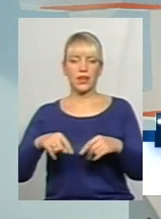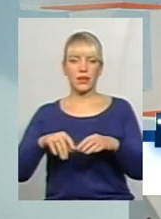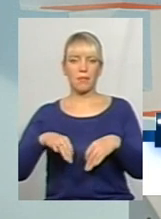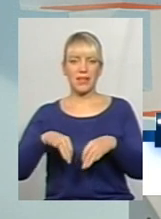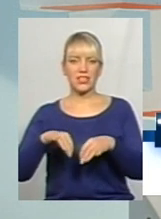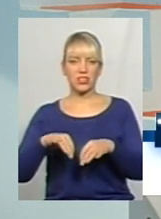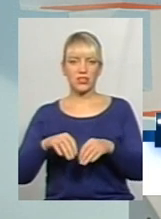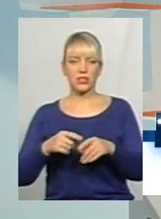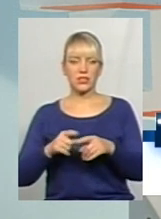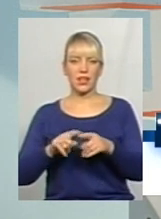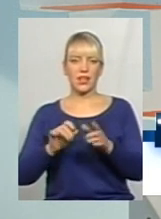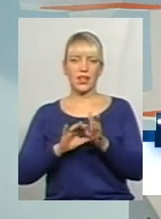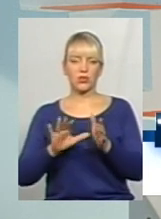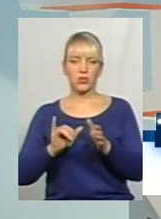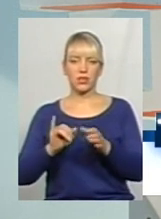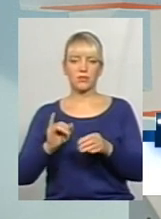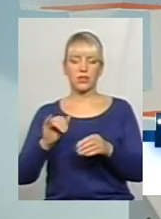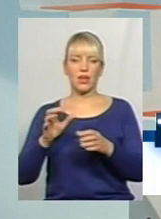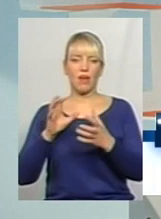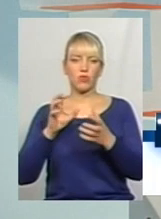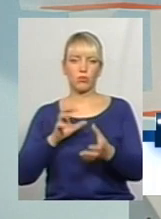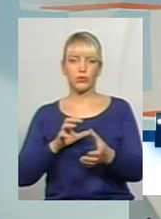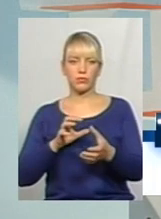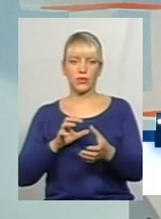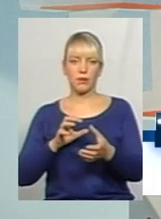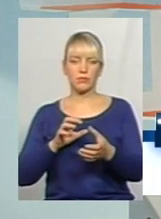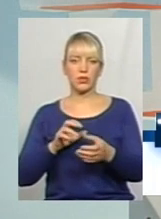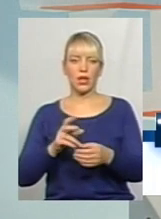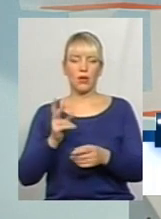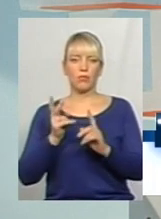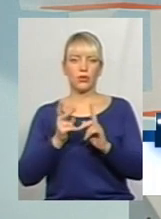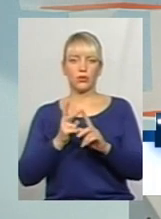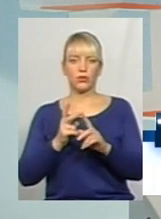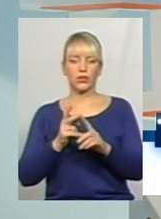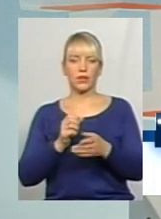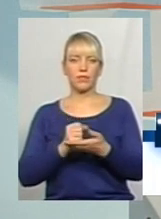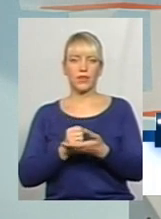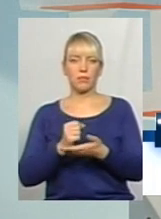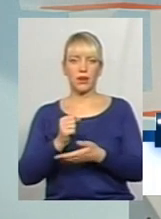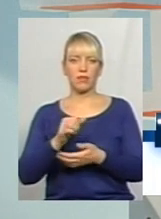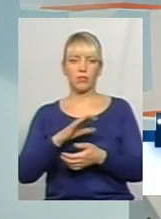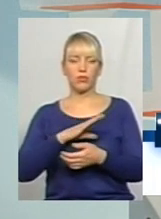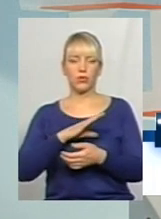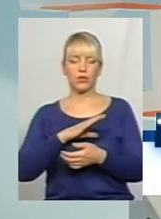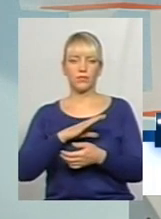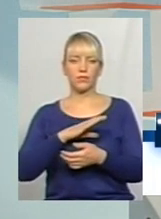як електротранспортом, так і автобусним транспортом. По-друге, направлення було на